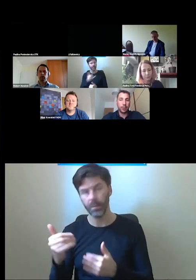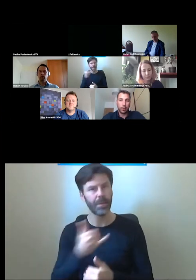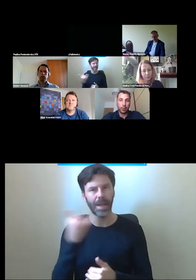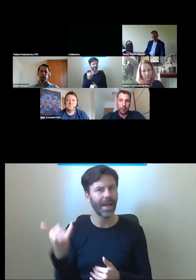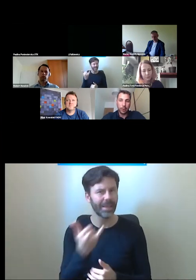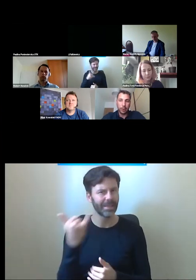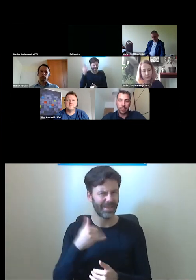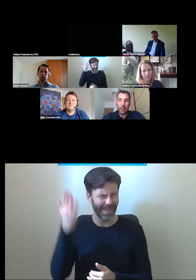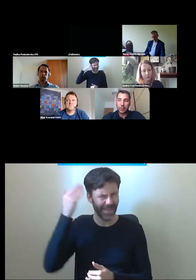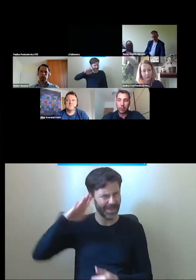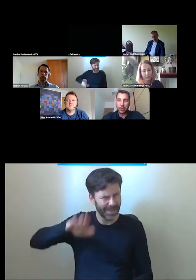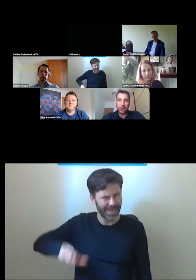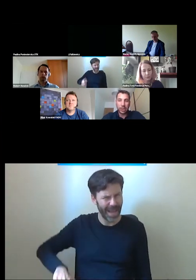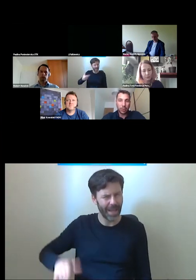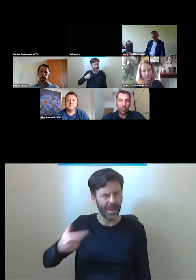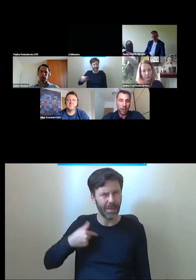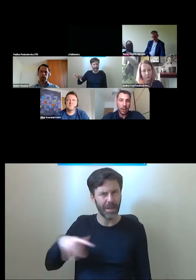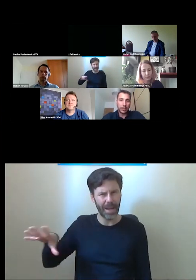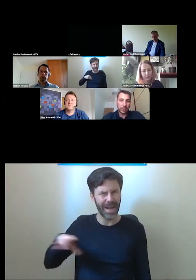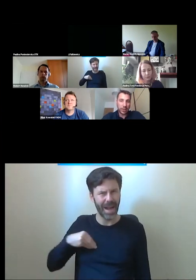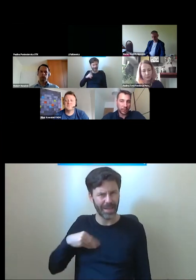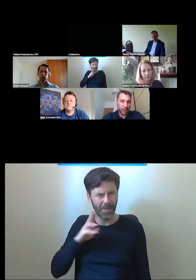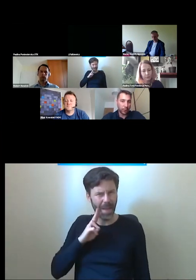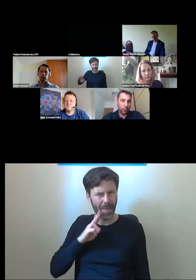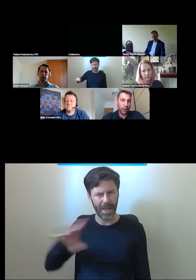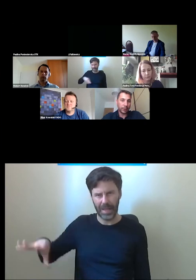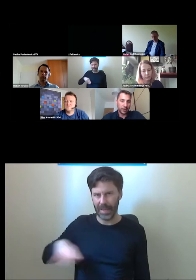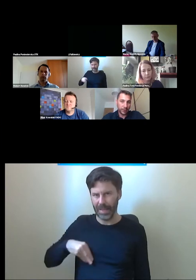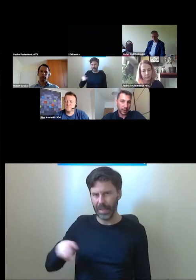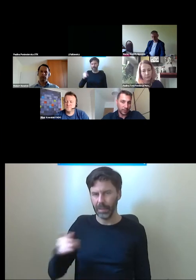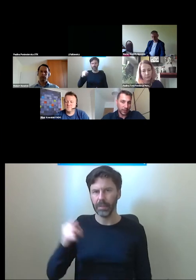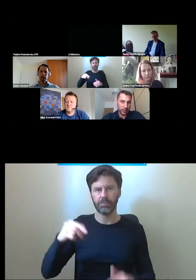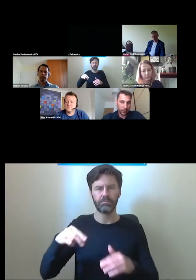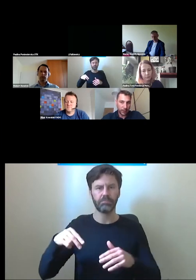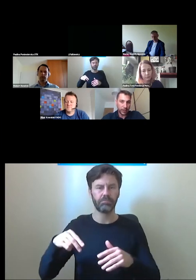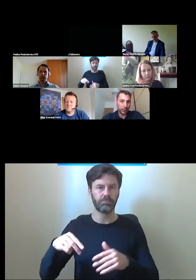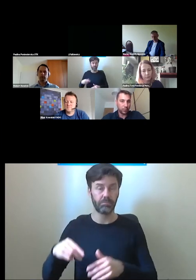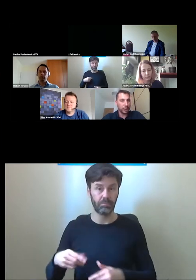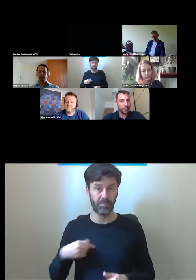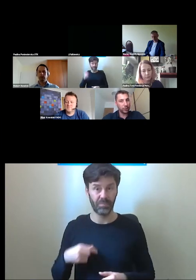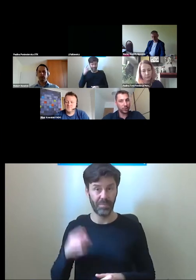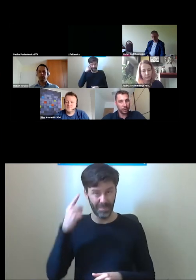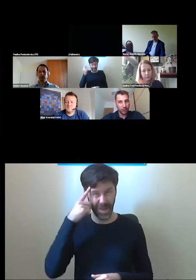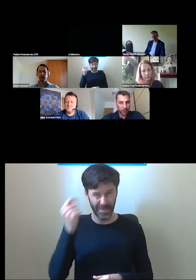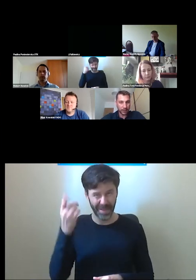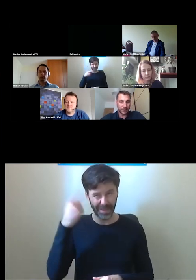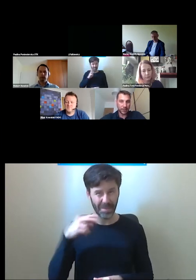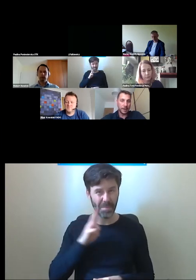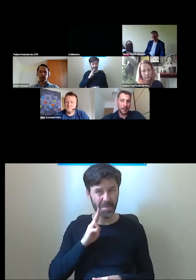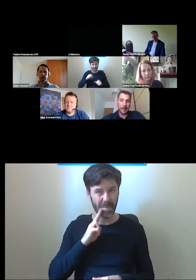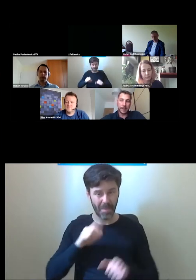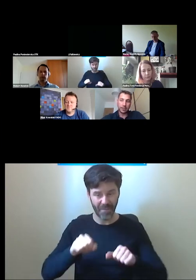baza z moją rodzicielką, przedostając się taką kładką z wózkiem dziecięcym. Pamiętam to, że musiałem wysiąść i